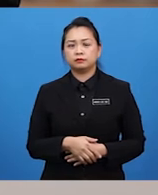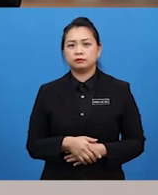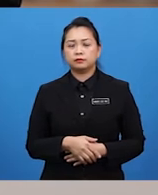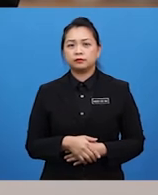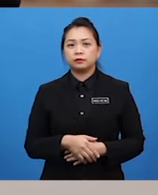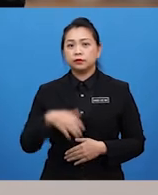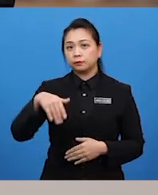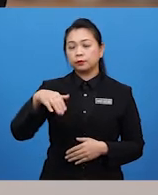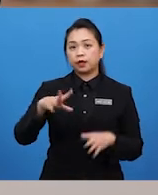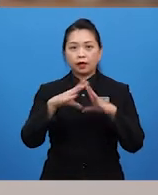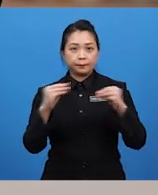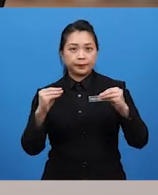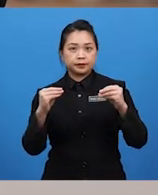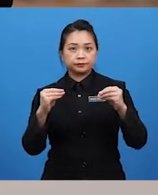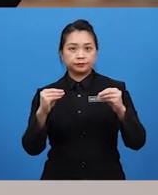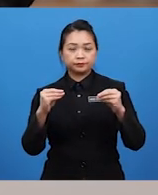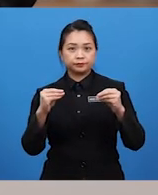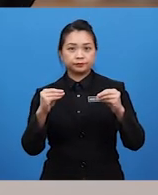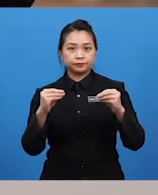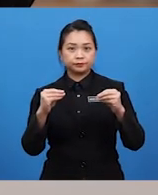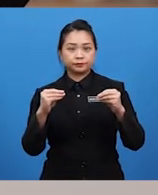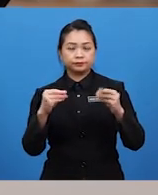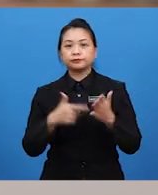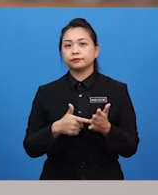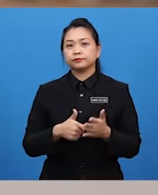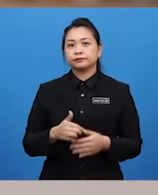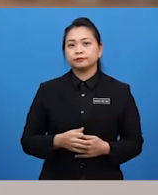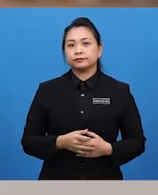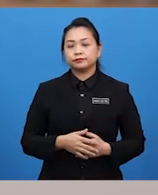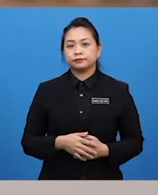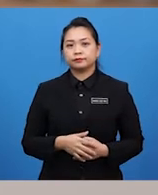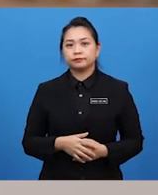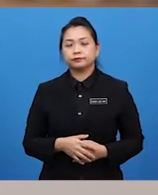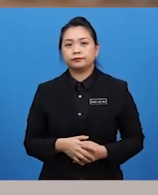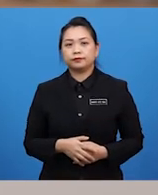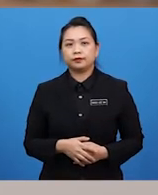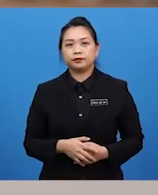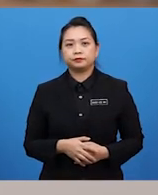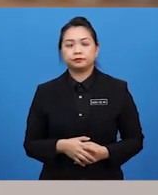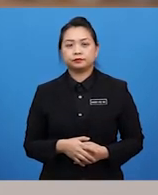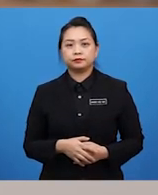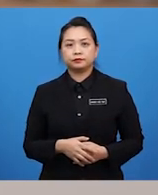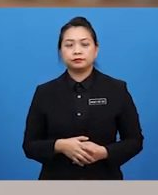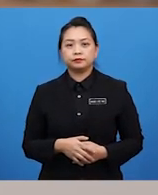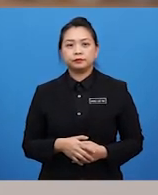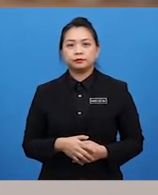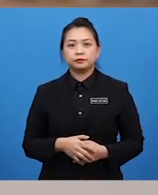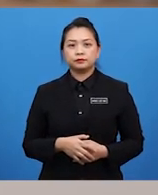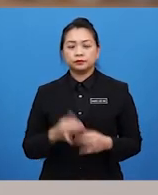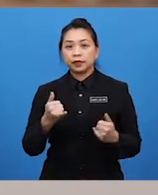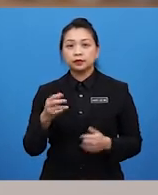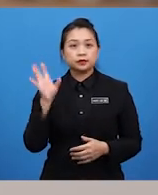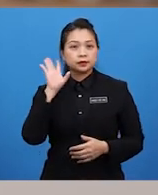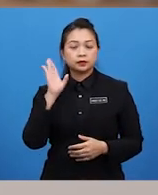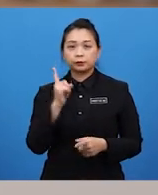belum habis segi tahun pelajar-pelajar. Saya ingat kan dah habis. Pelajar-pelajar kena buka telinga dengar betul